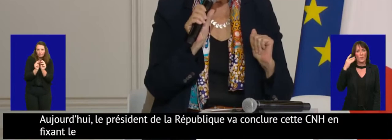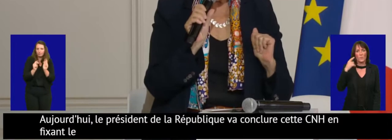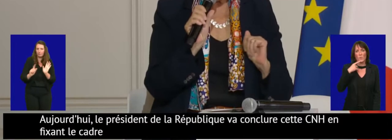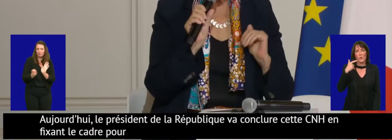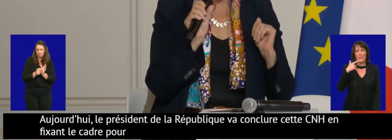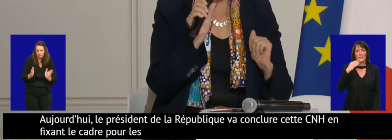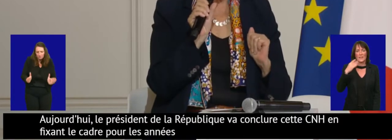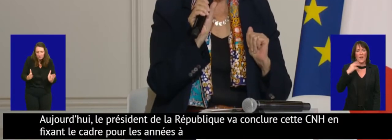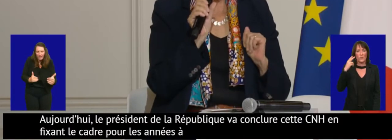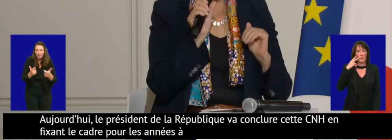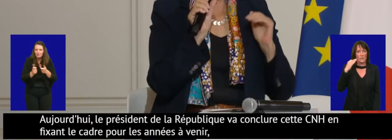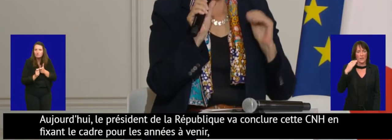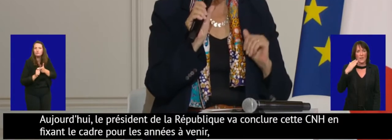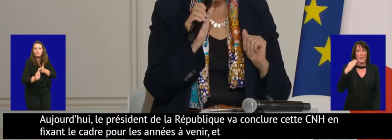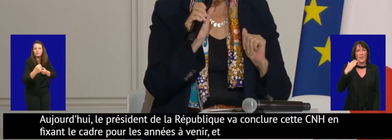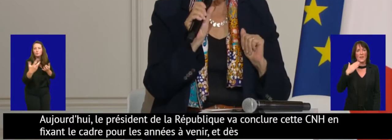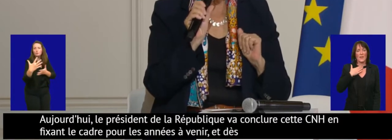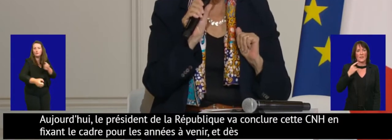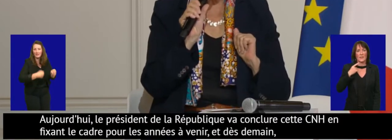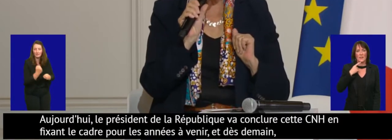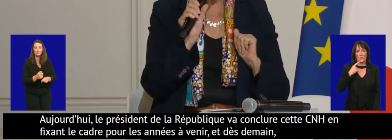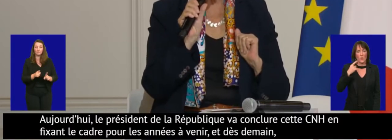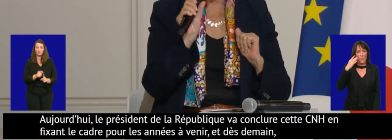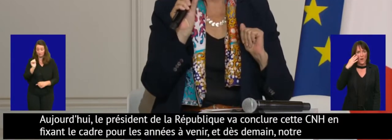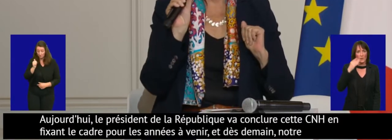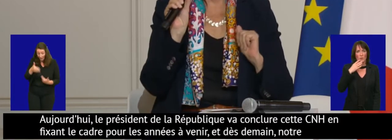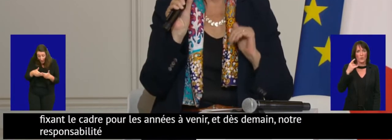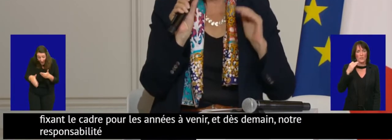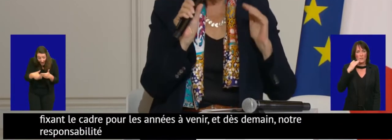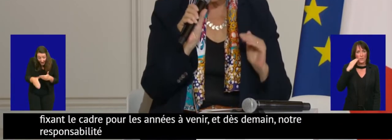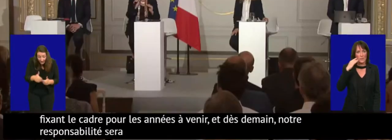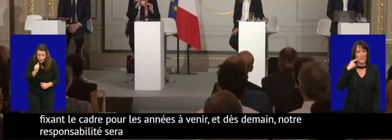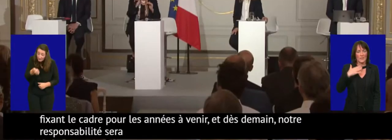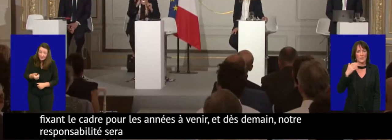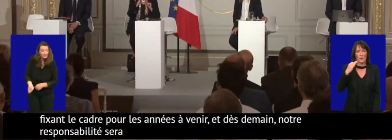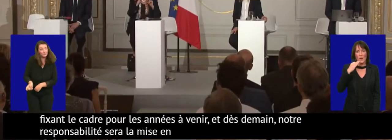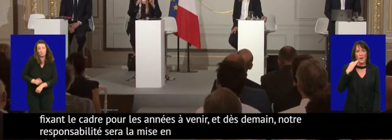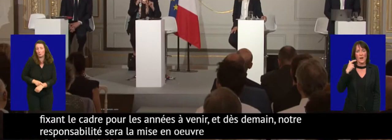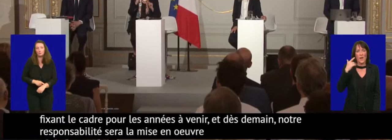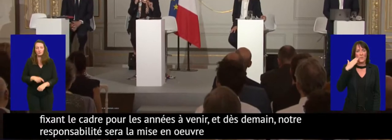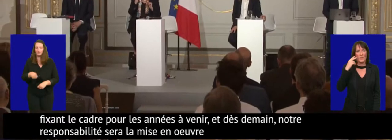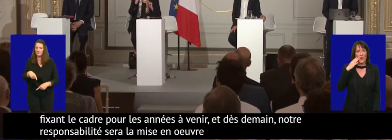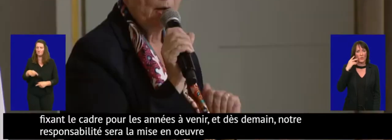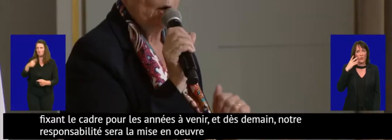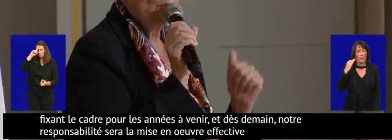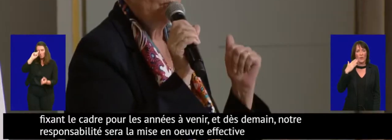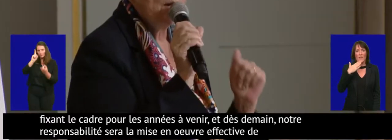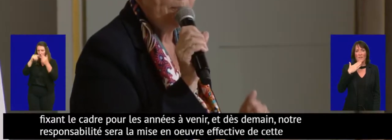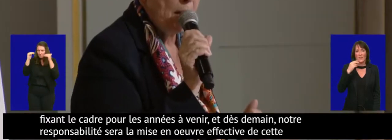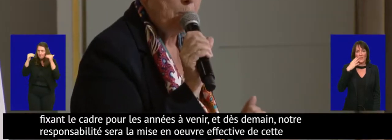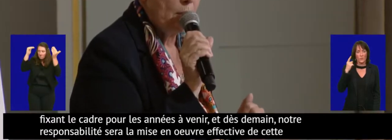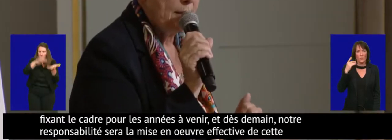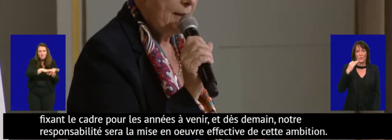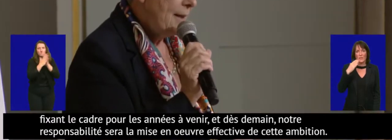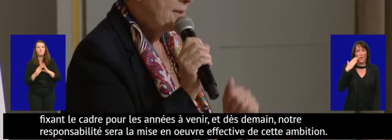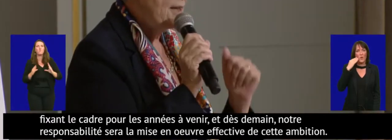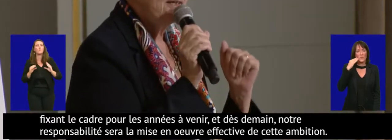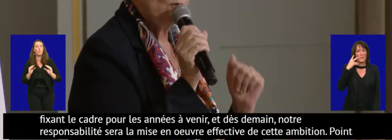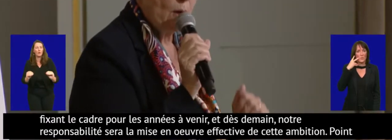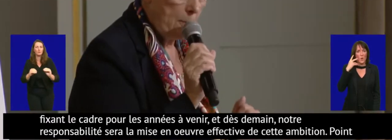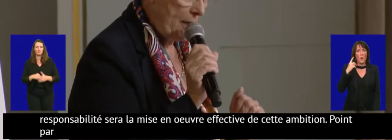Et dès demain, notre responsabilité sera la mise en œuvre effective de cette ambition, point par point,